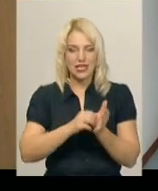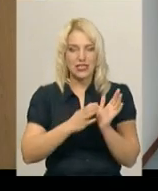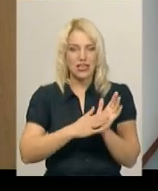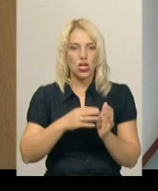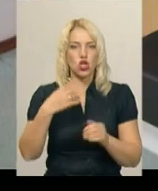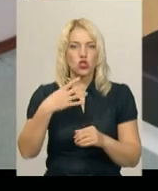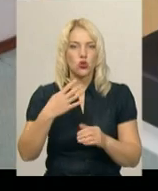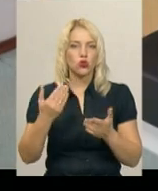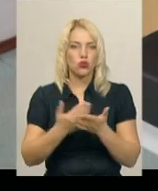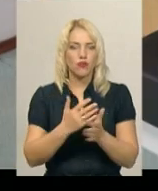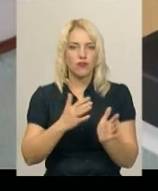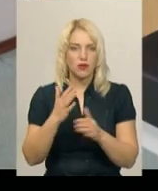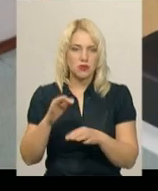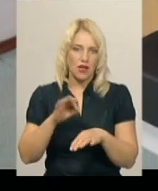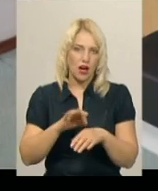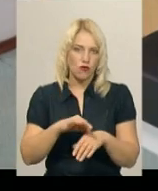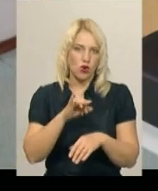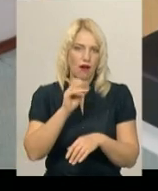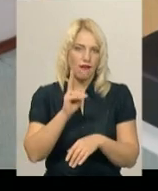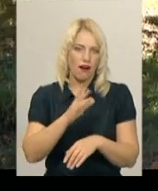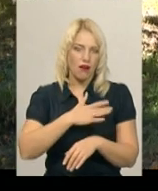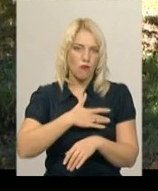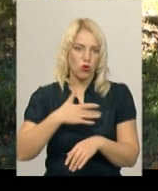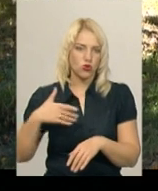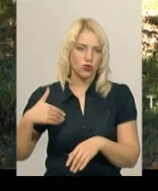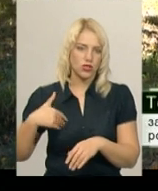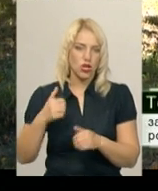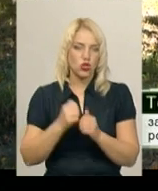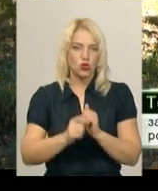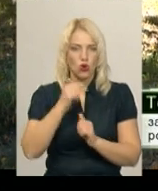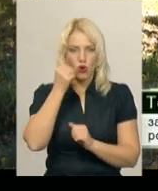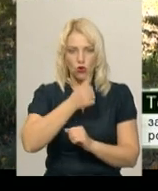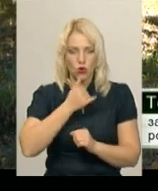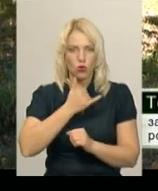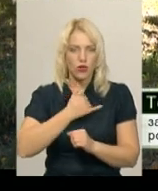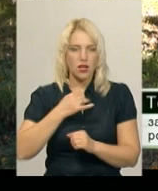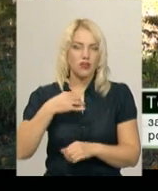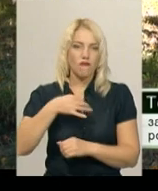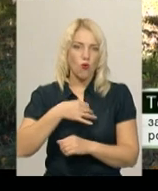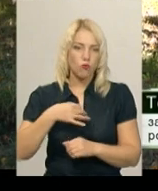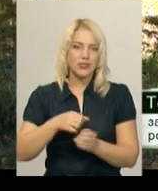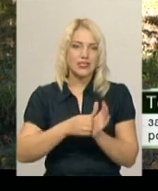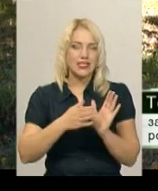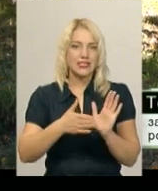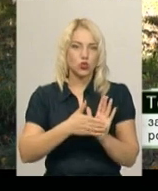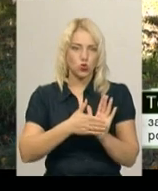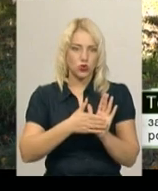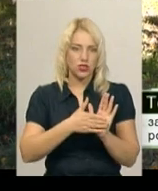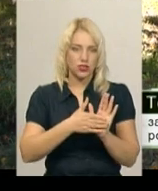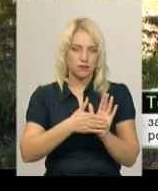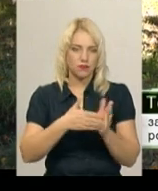нових випадків захворювання на рак молочної залози. Щороку в нашій області реєструється